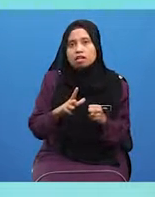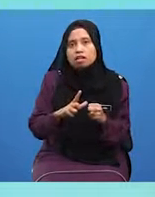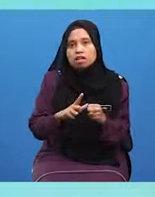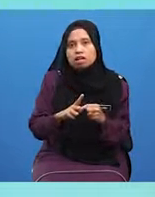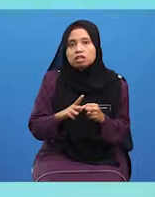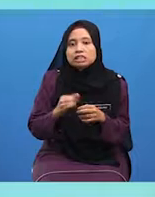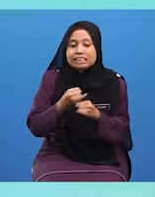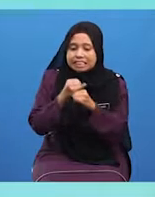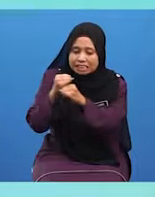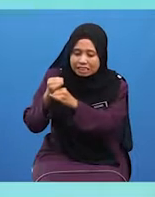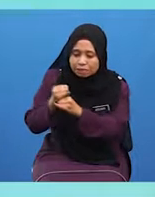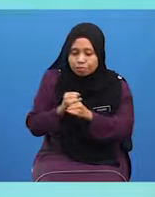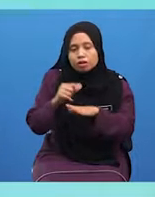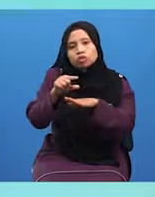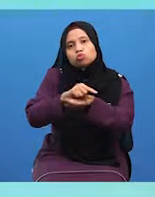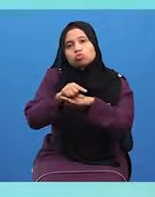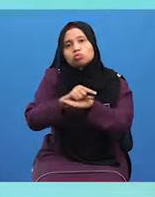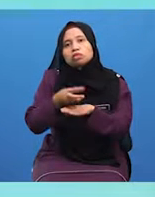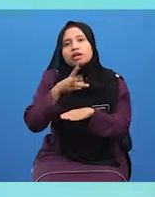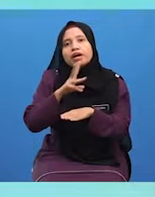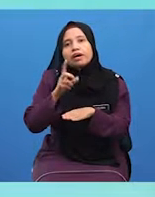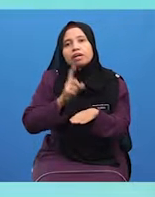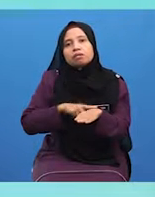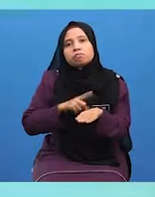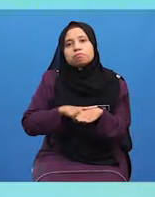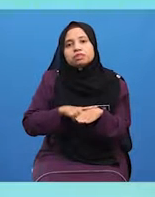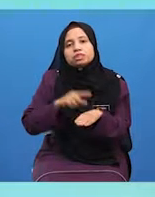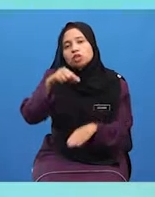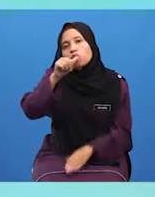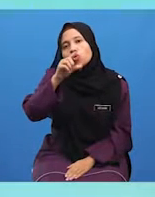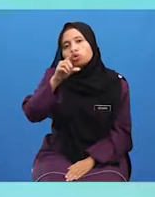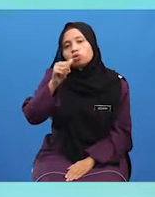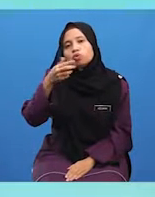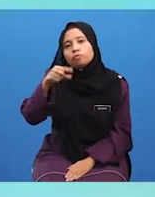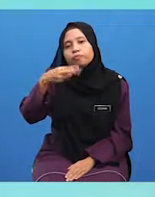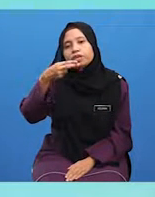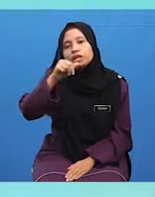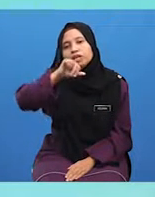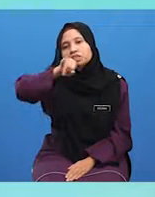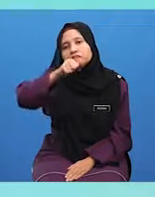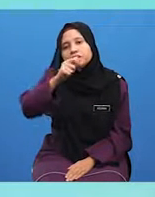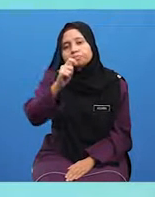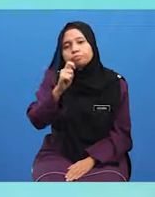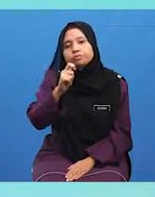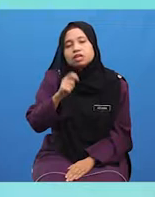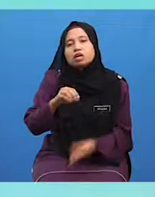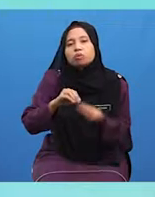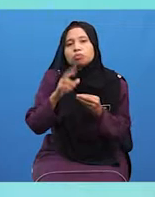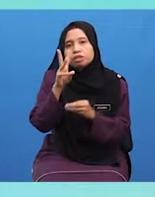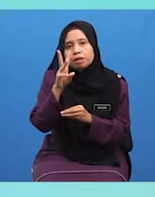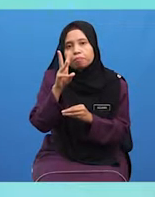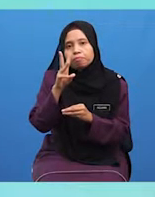Berjimat Ketika Menggunakan Air Semasa Kodok Hajat Keenam